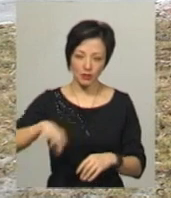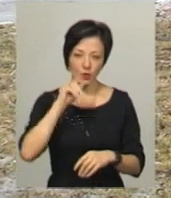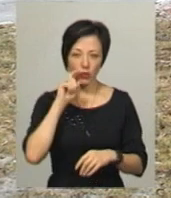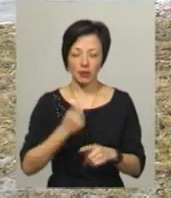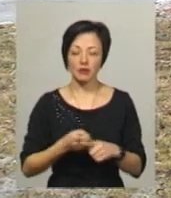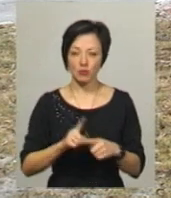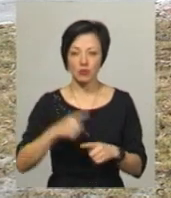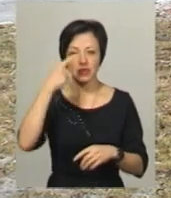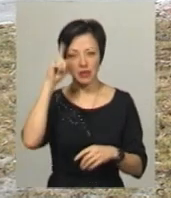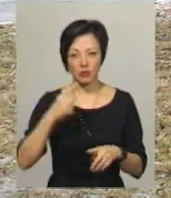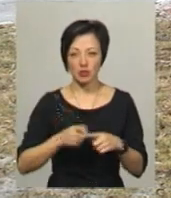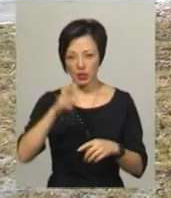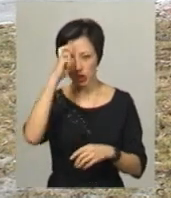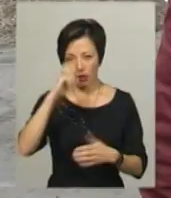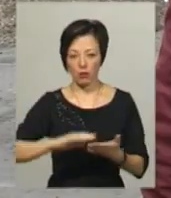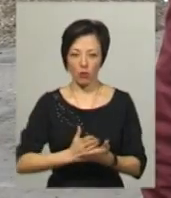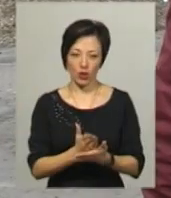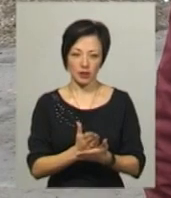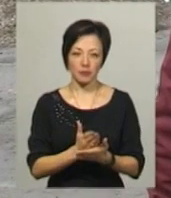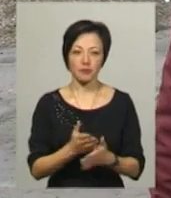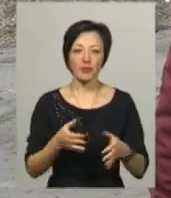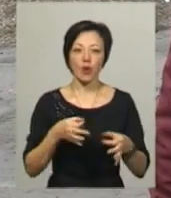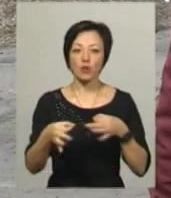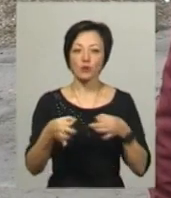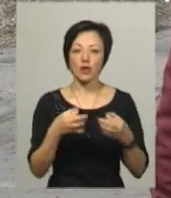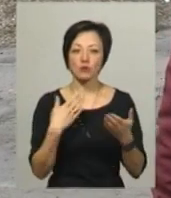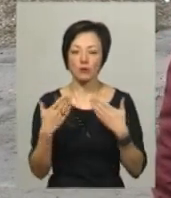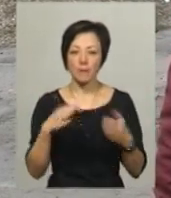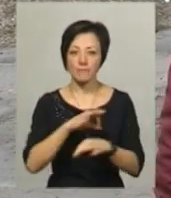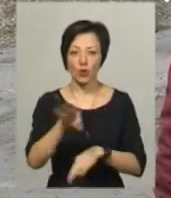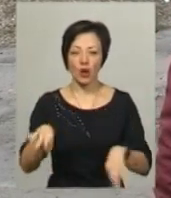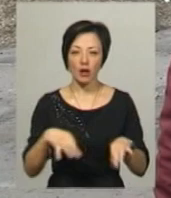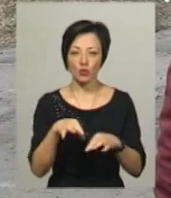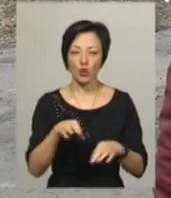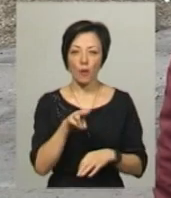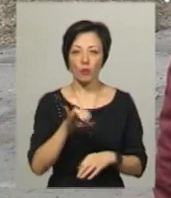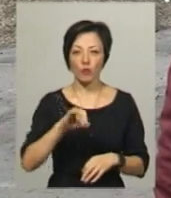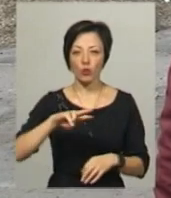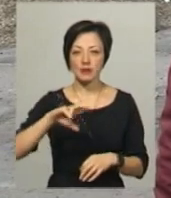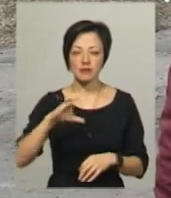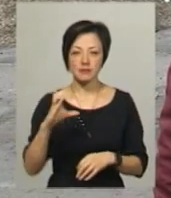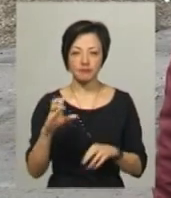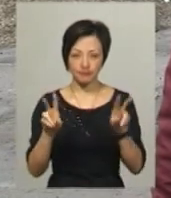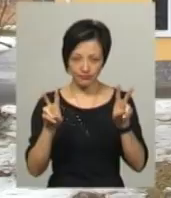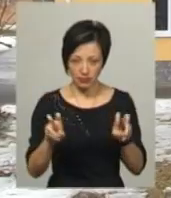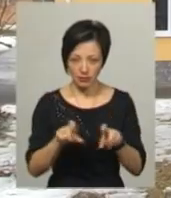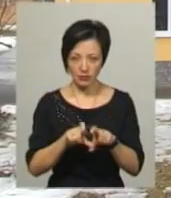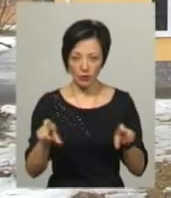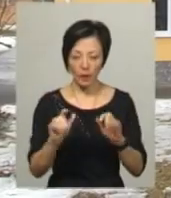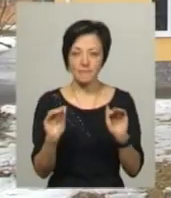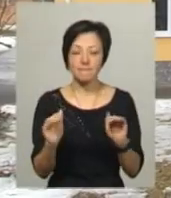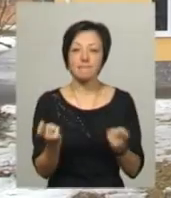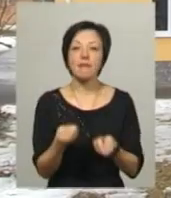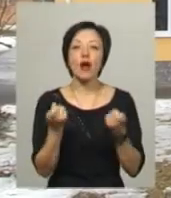То ми знаємо, що це державна політика. Консультант з комунікації проєкту «Пульс» Асоціації міст України Анна Сіра каже, школи з малої